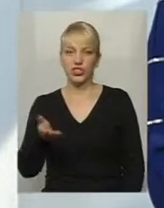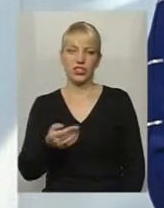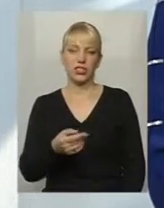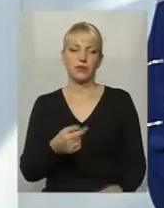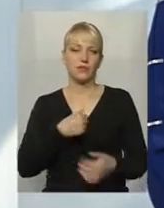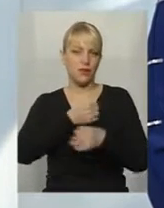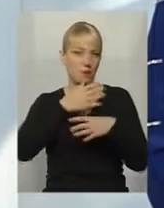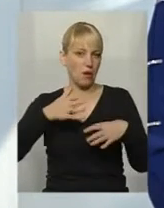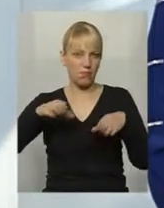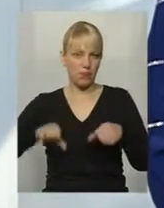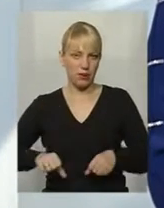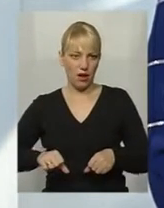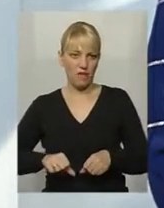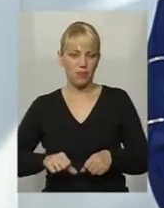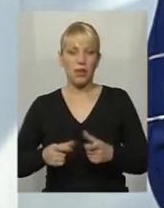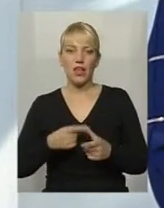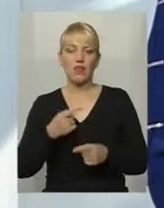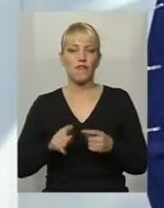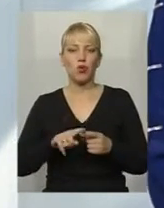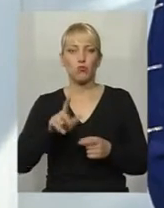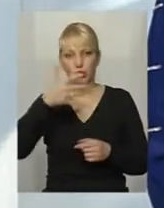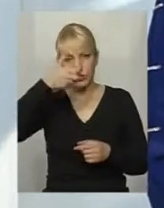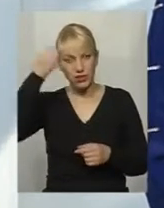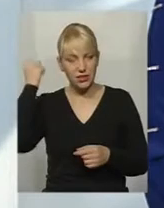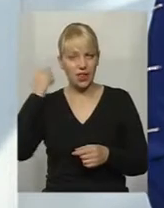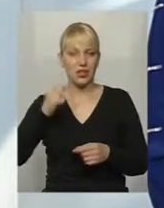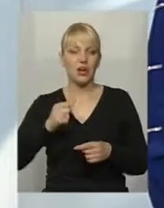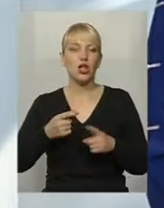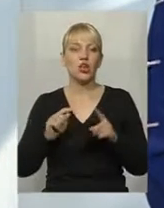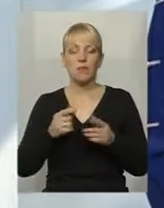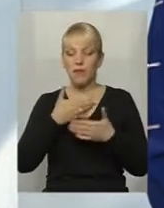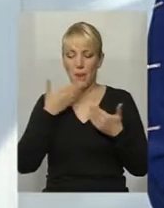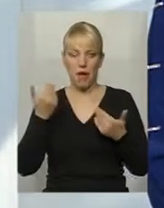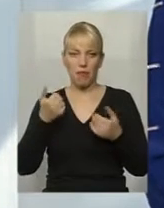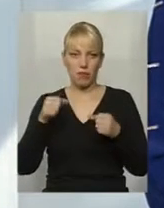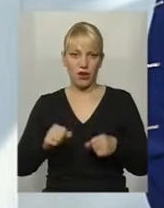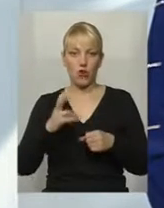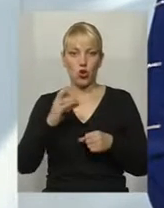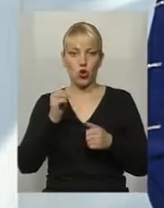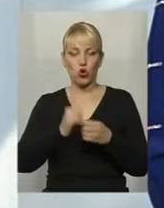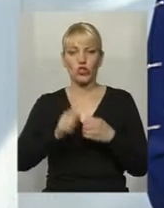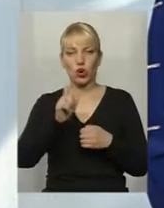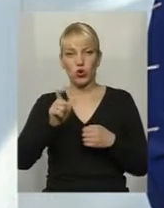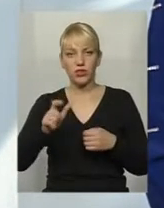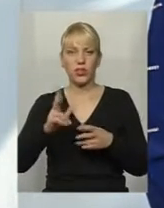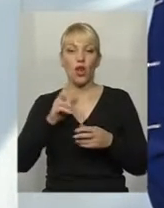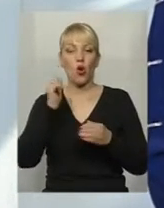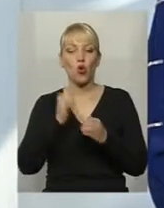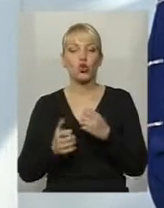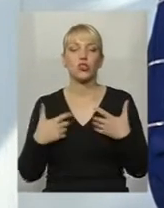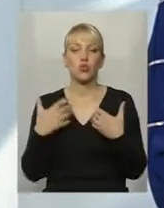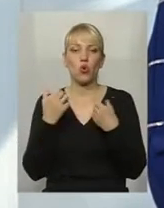іншому, ми не маємо права, ні в тому, що вони їх зняли, ми не маємо права. Проте, кожна людина, я думаю, кожна здорова